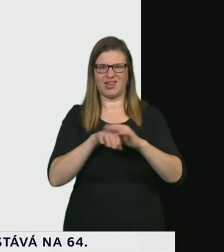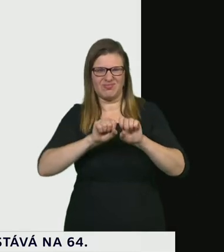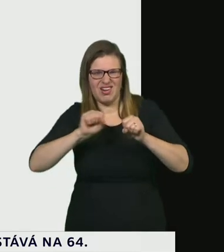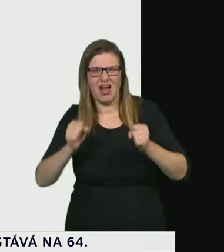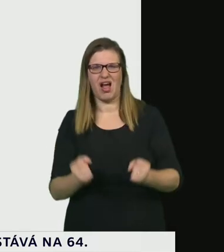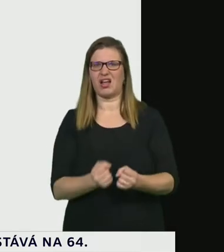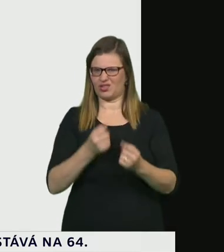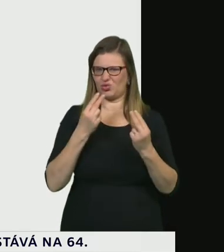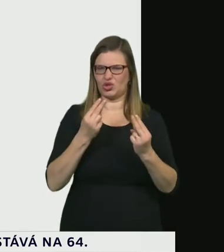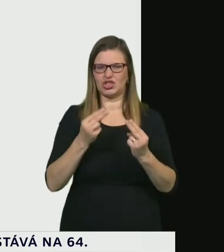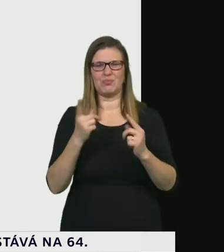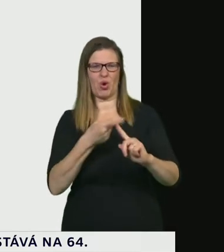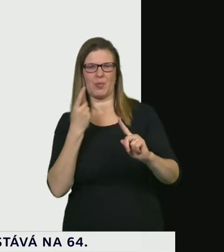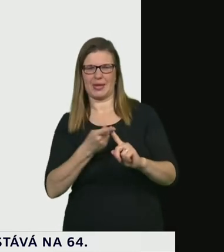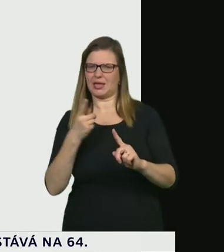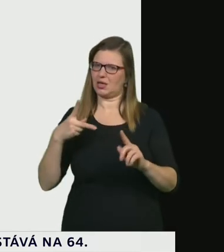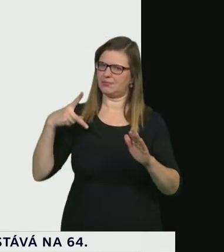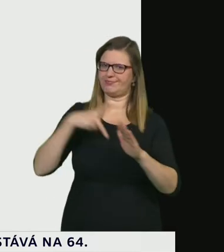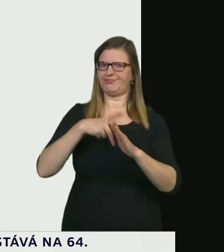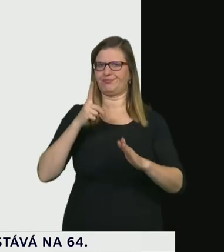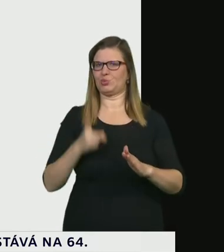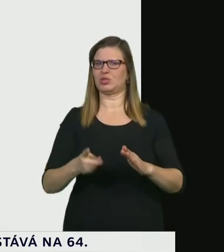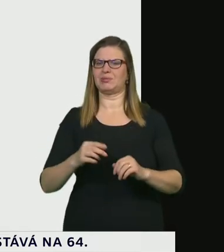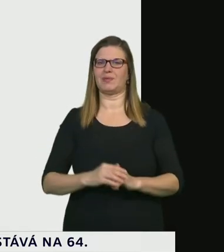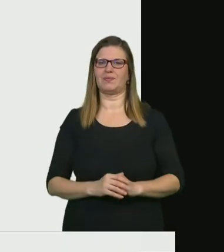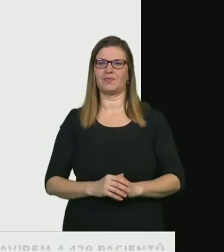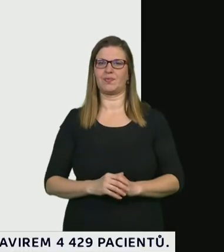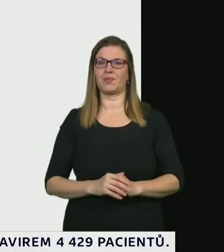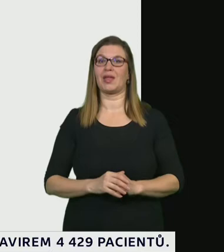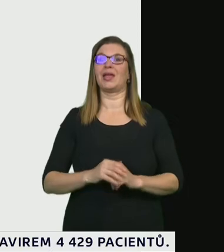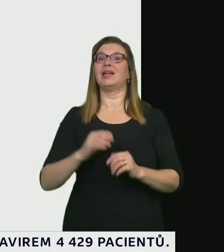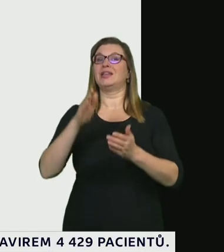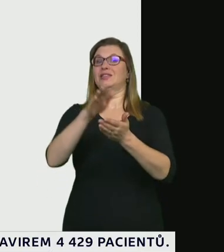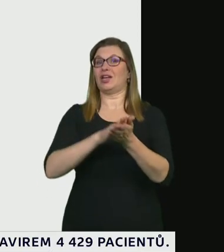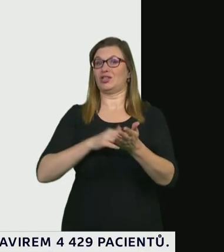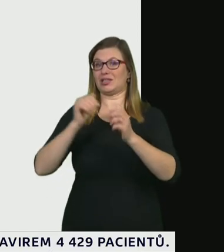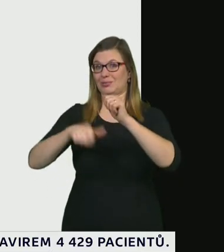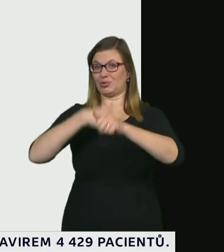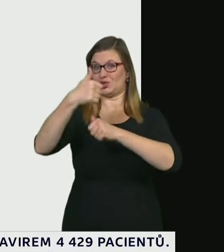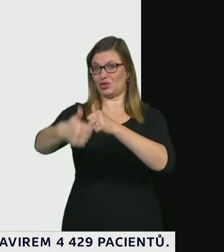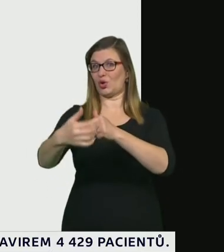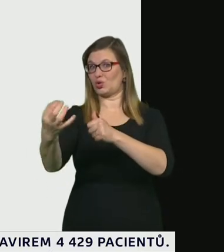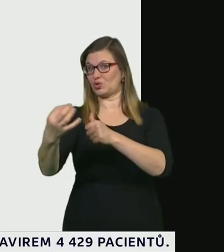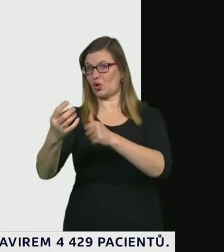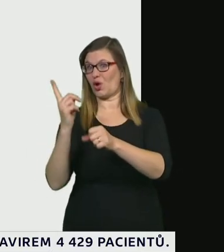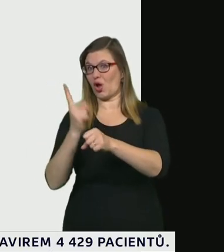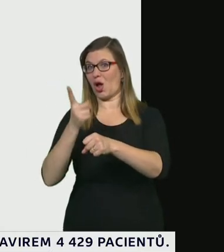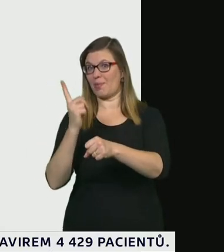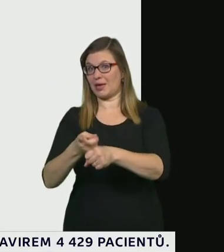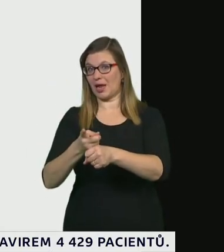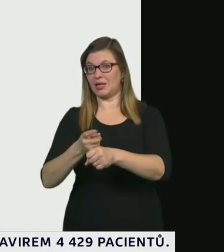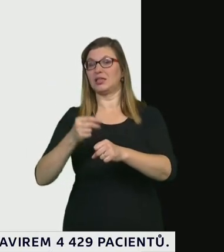vidíte spektrum objednaných a přislíbených alokovaných vakcín od třech